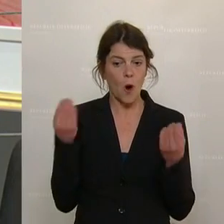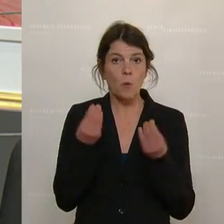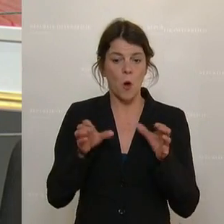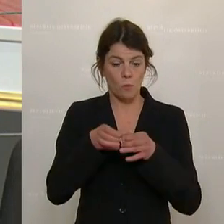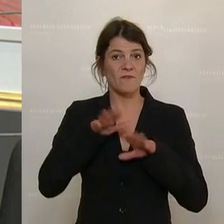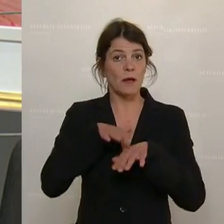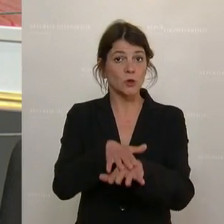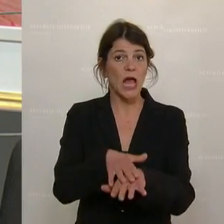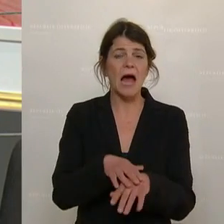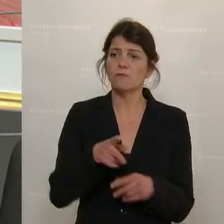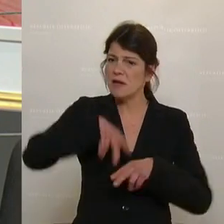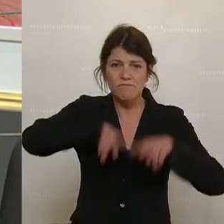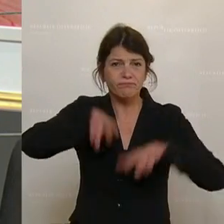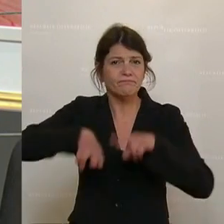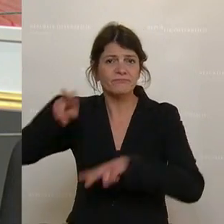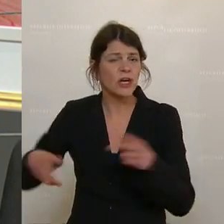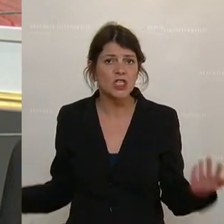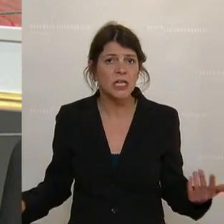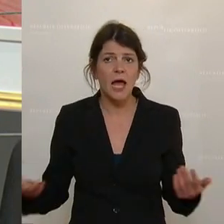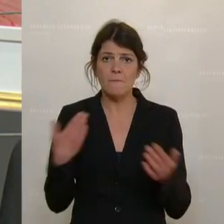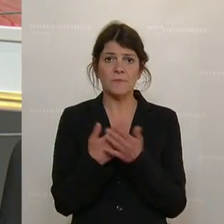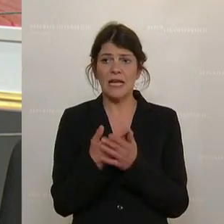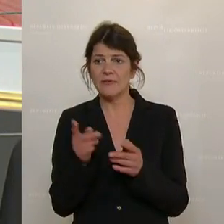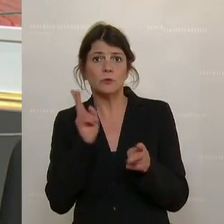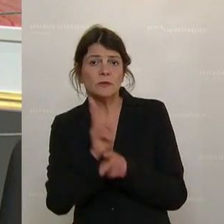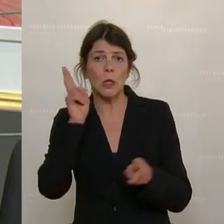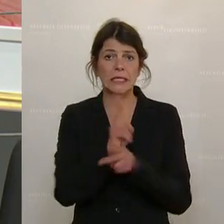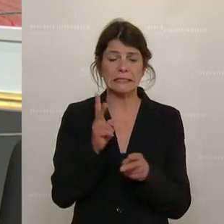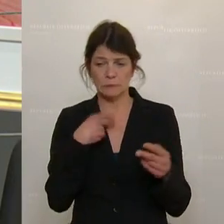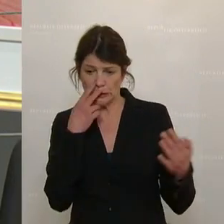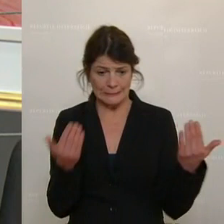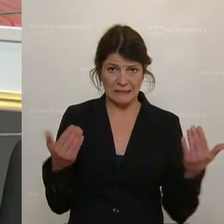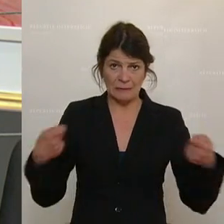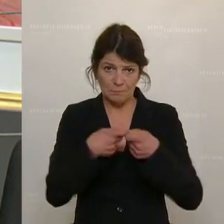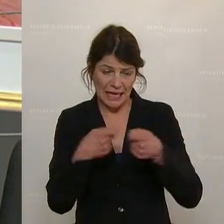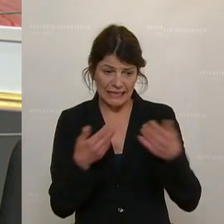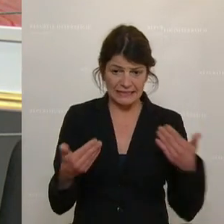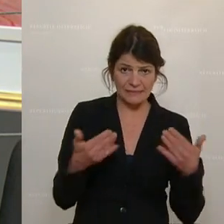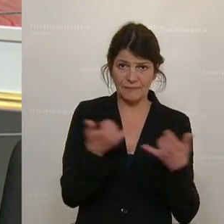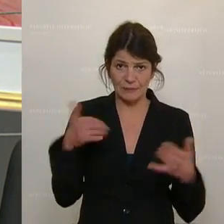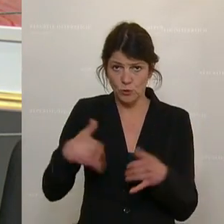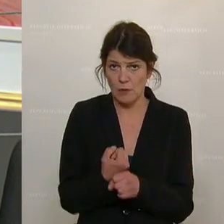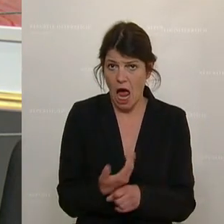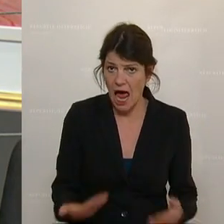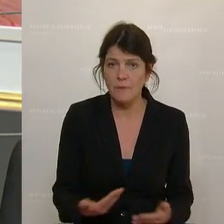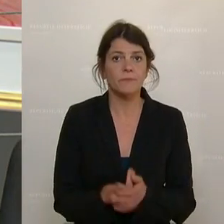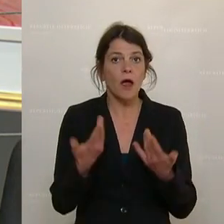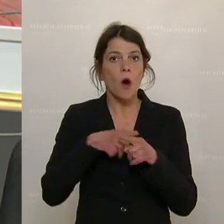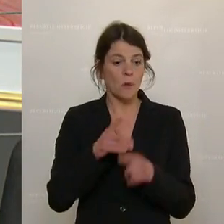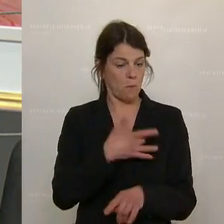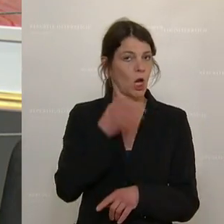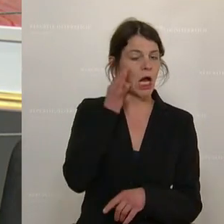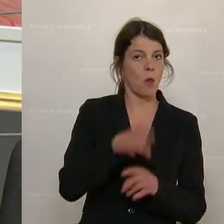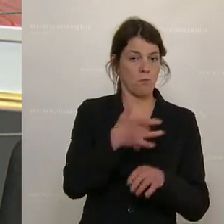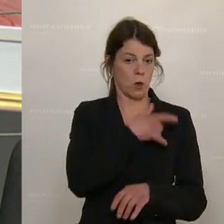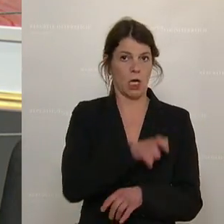Demonstrantinnen und Demonstranten so heterogen ist, muss mit aller Umsicht und Verhältnismäßigkeit vorgegangen werden. Das ist oft, was Bürgerinnen